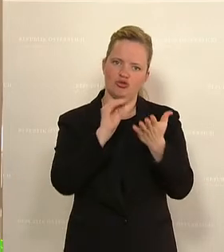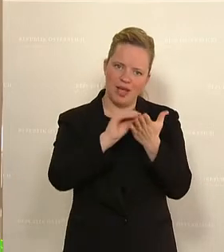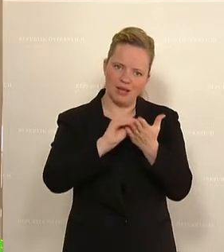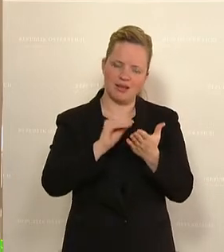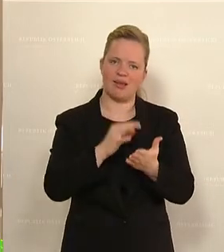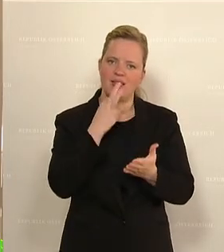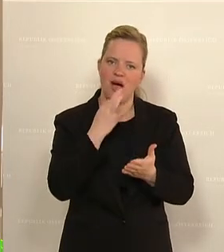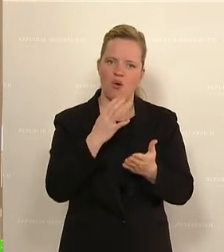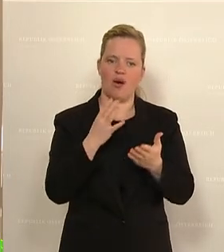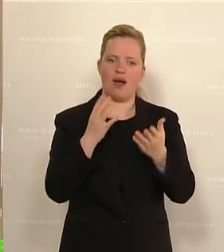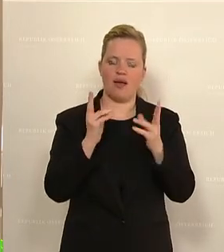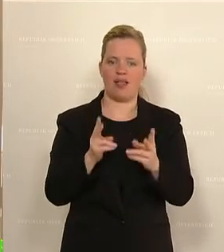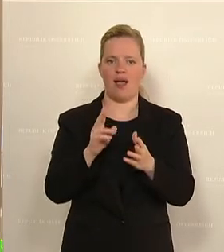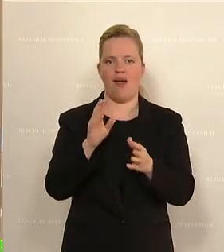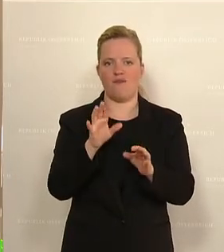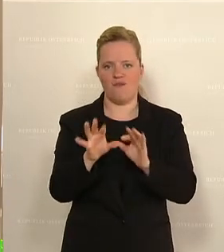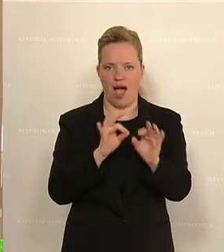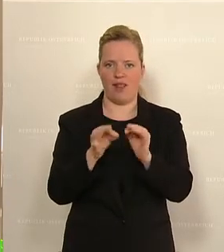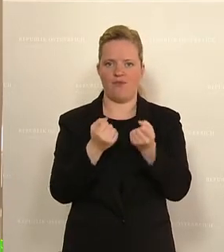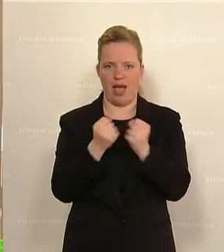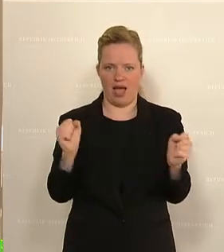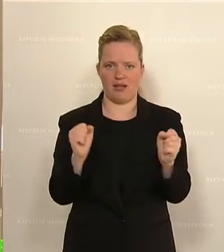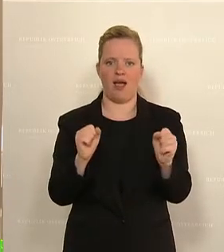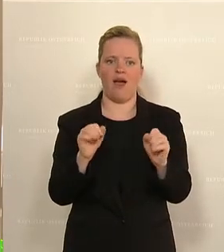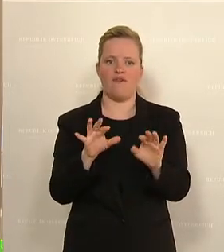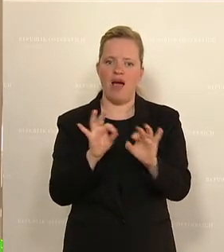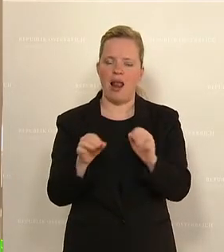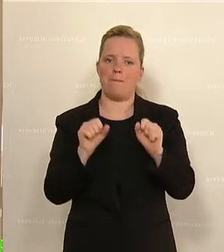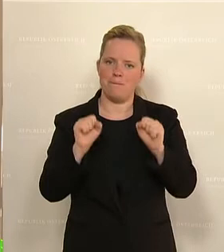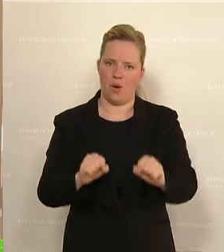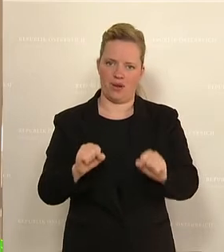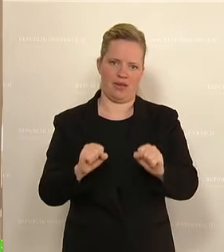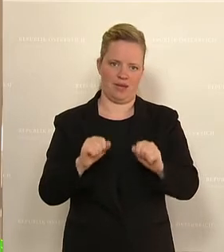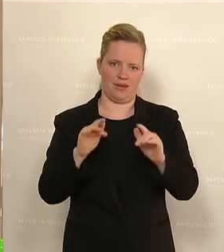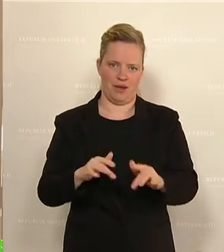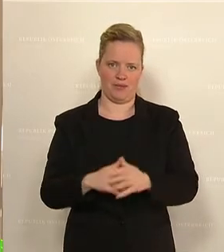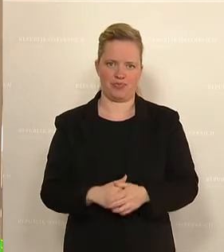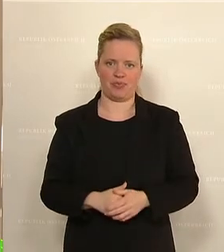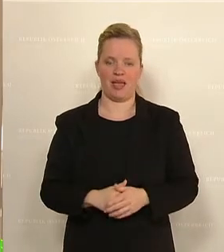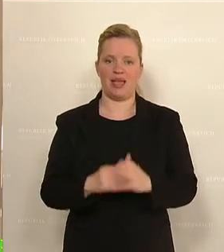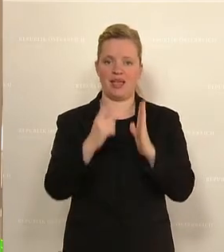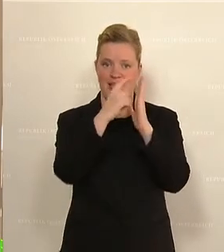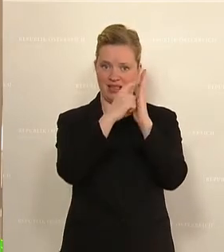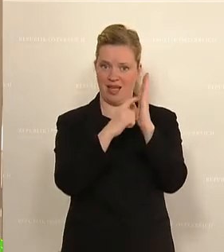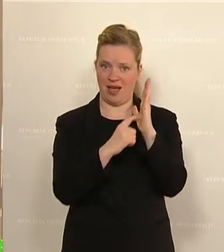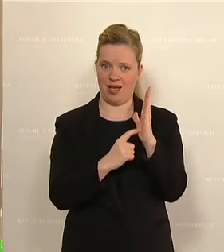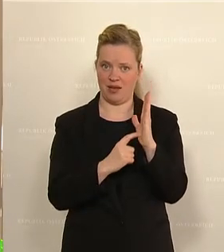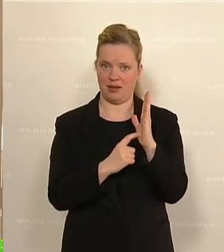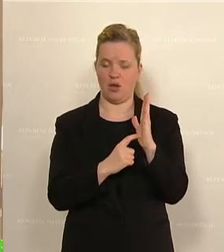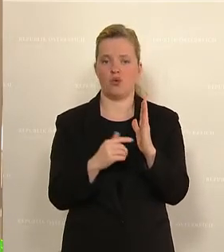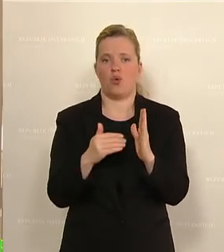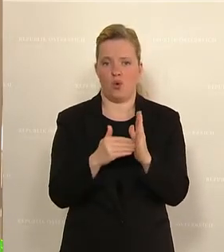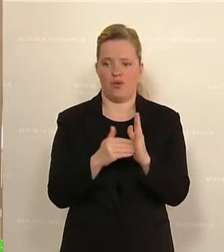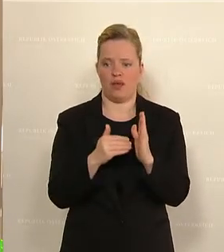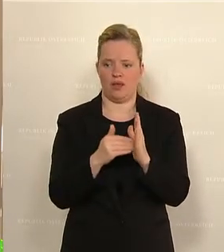nicht nur eine Wahlfreiheit, sondern eine echte Wahlmöglichkeit zu haben. Diese Kriterien, die notwendig